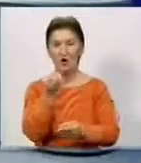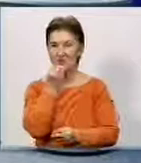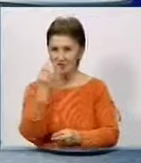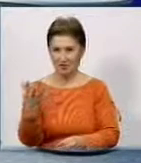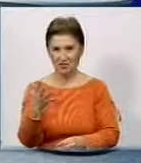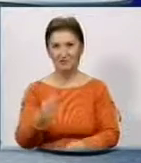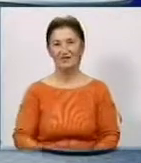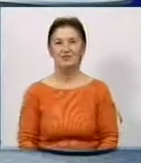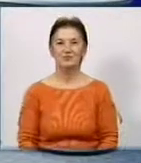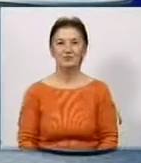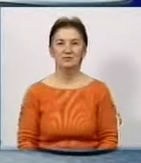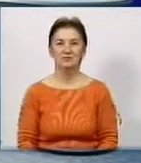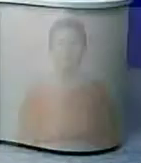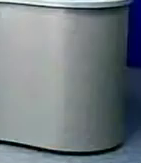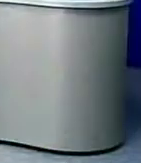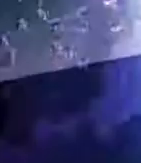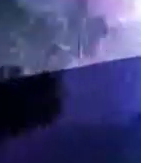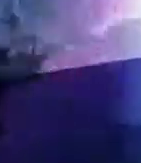вечера. Дякую. Всего.